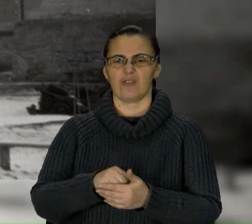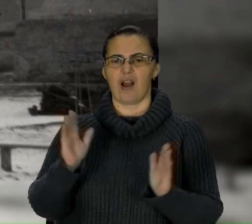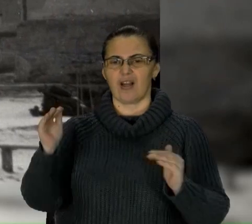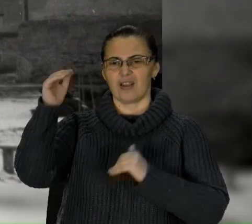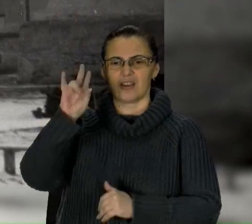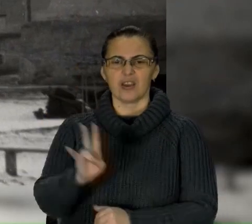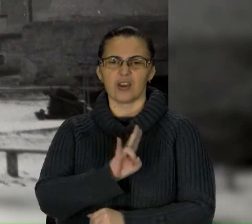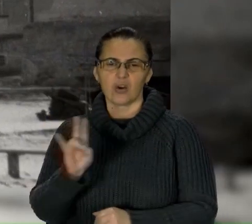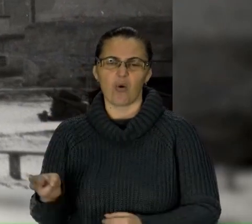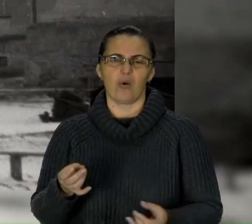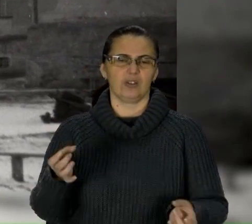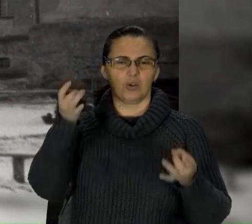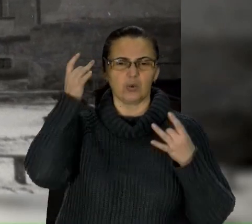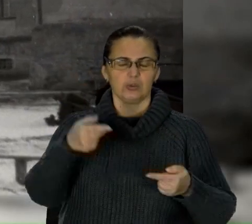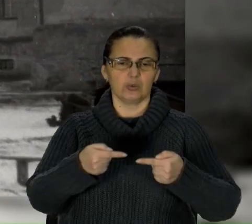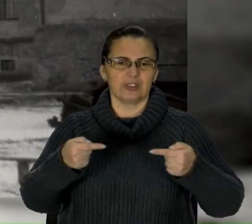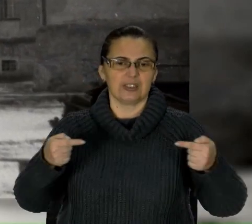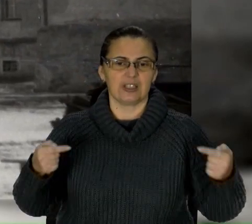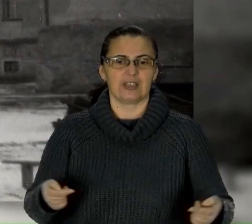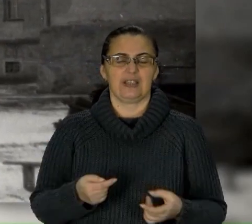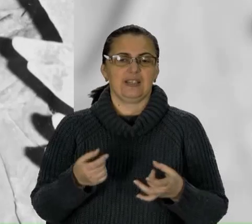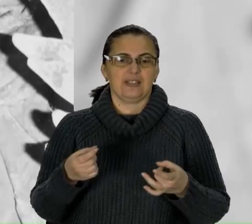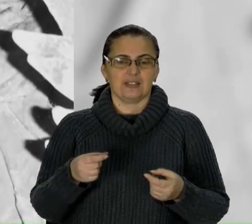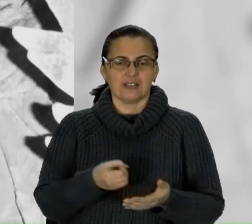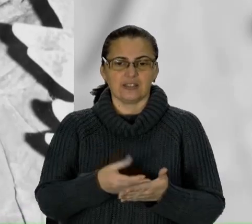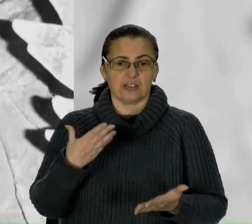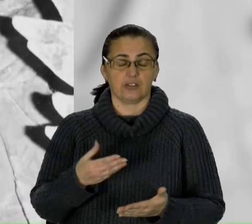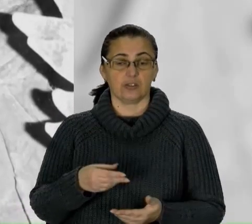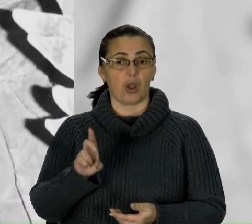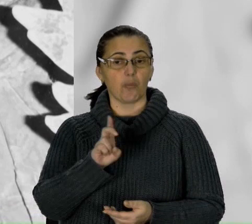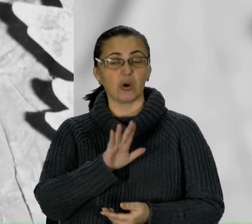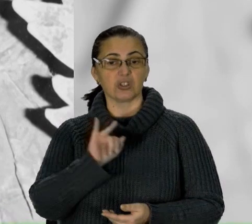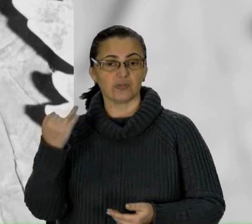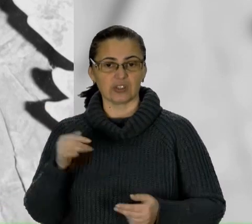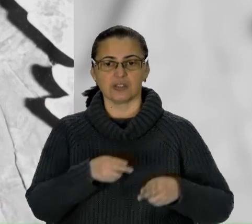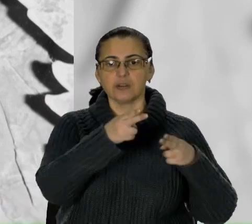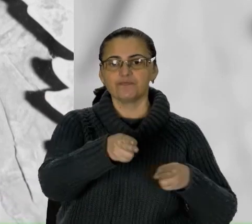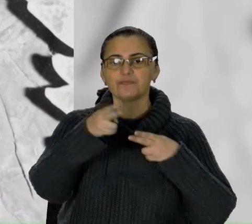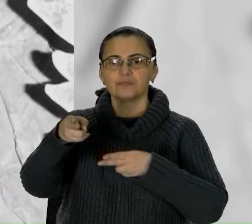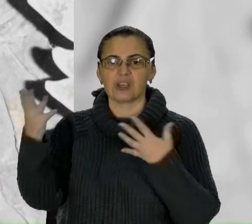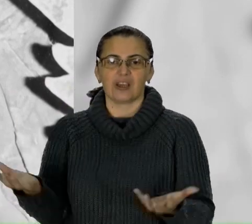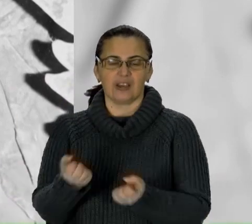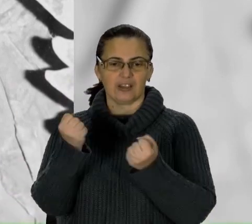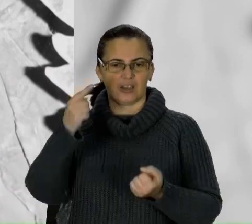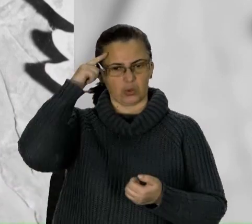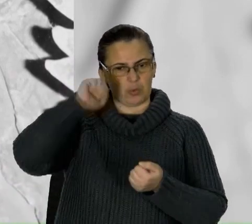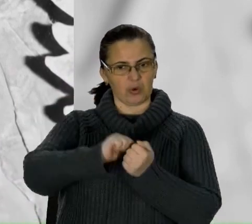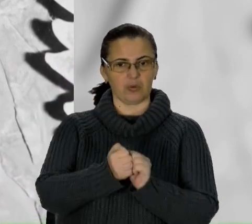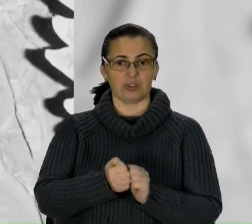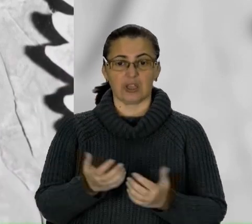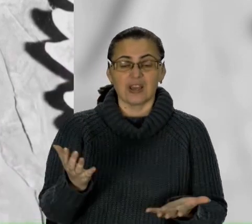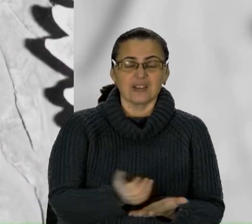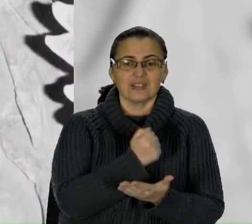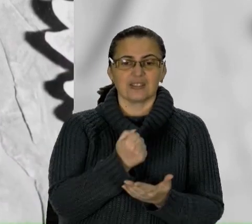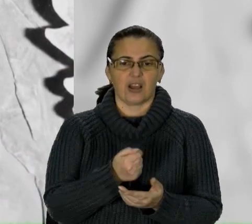Тоді молодий мистецтвознавець вирушає у експедиції країною і рятує пам'ятки. Втрачені шедеври віднаходить на смітниках